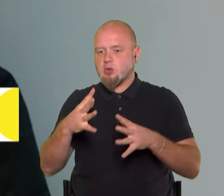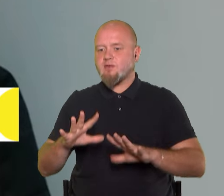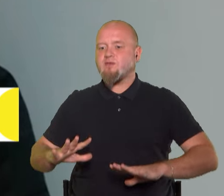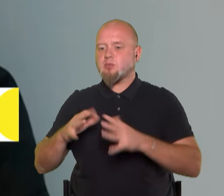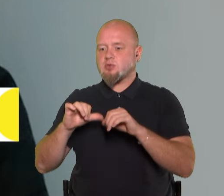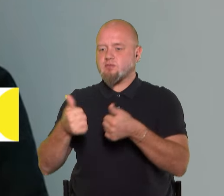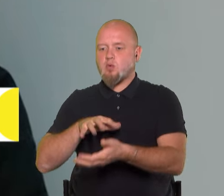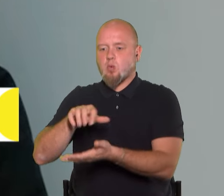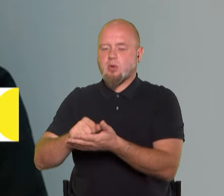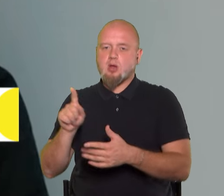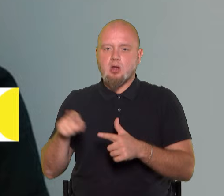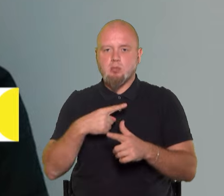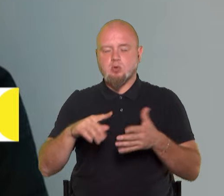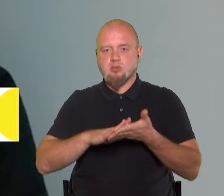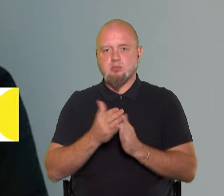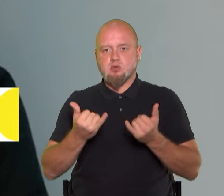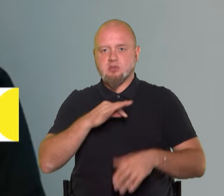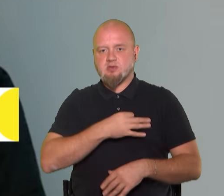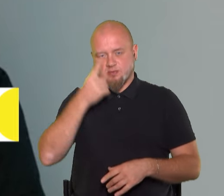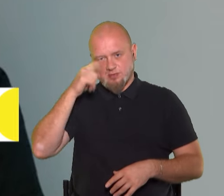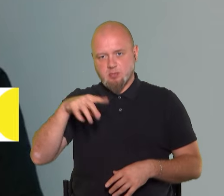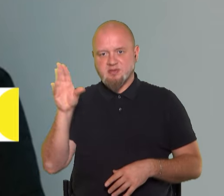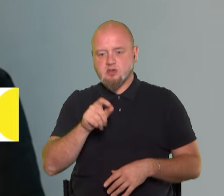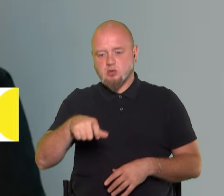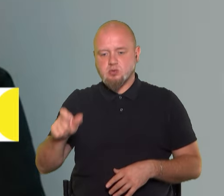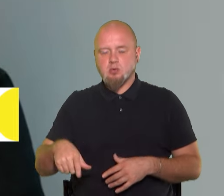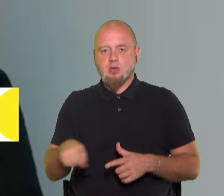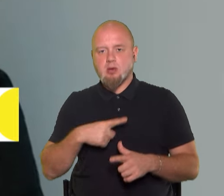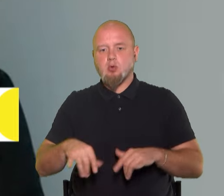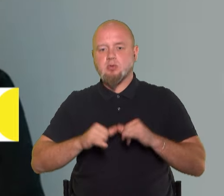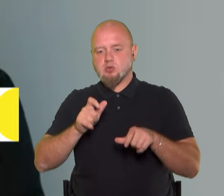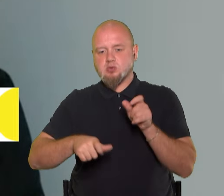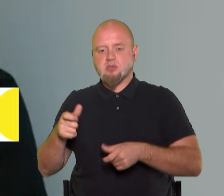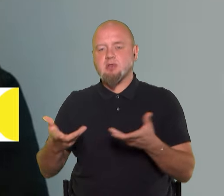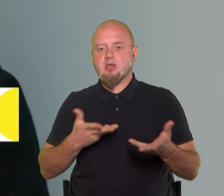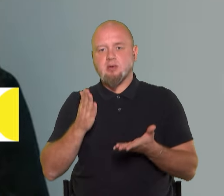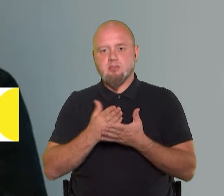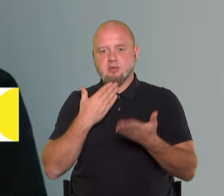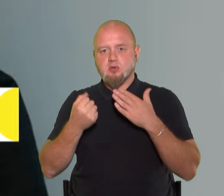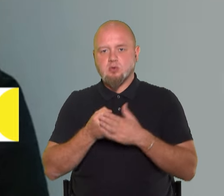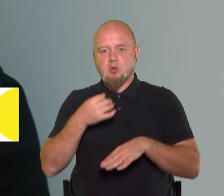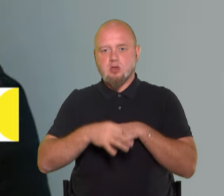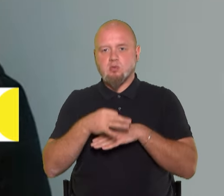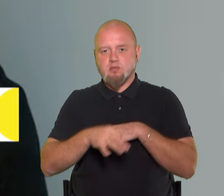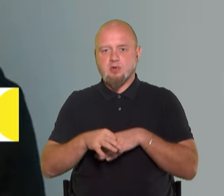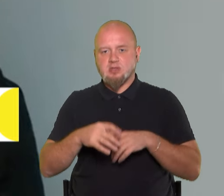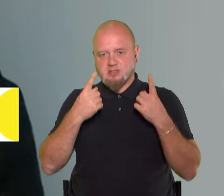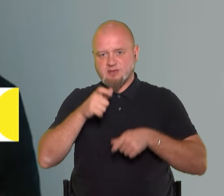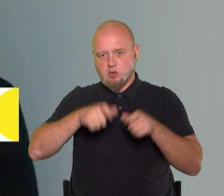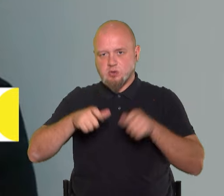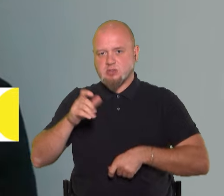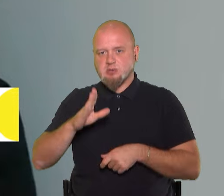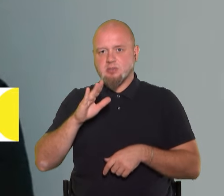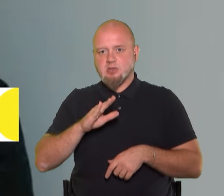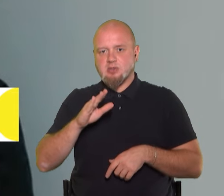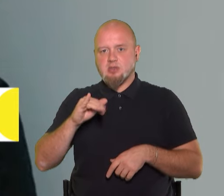Або ж саме на сьогодні, наприклад, слідству відомі всі особи, або більшість осіб, яка причетна до катувань цивільних осіб в